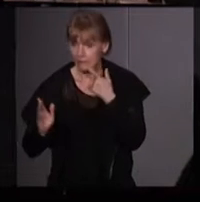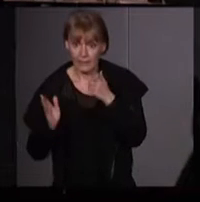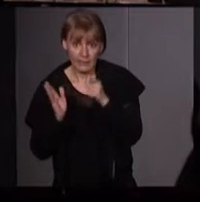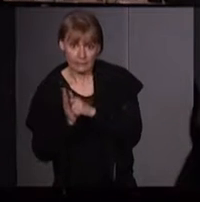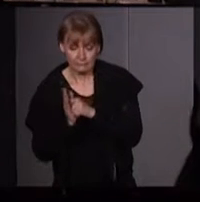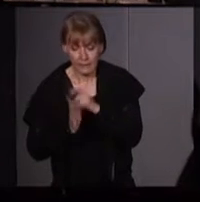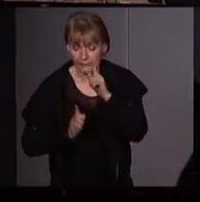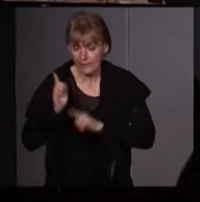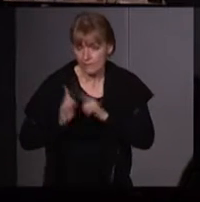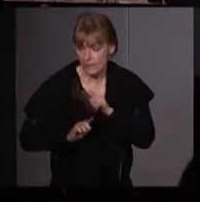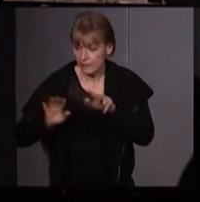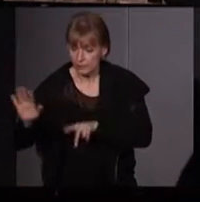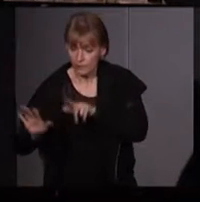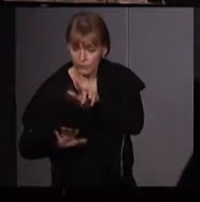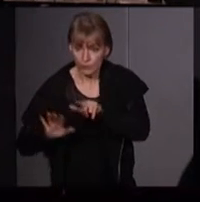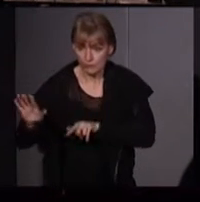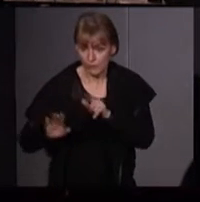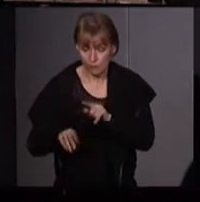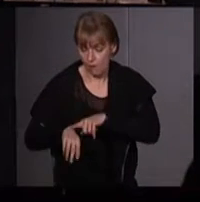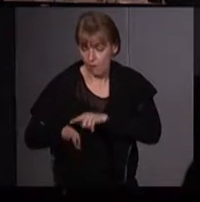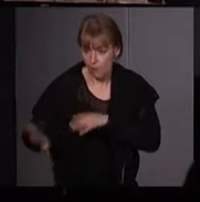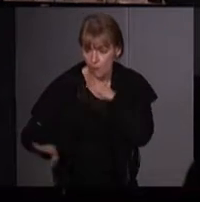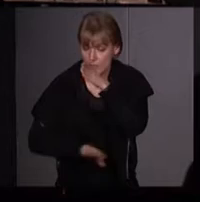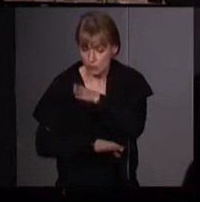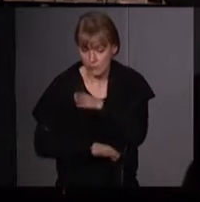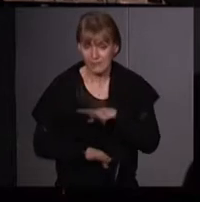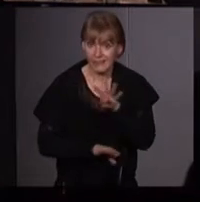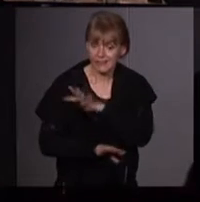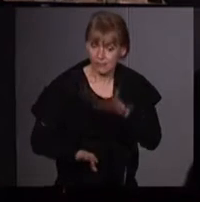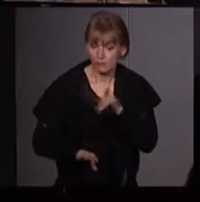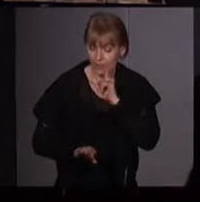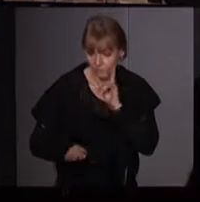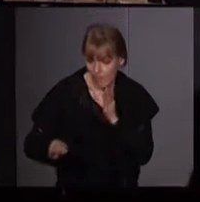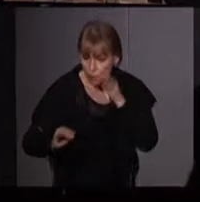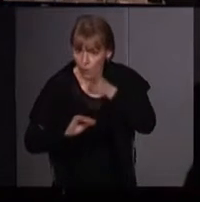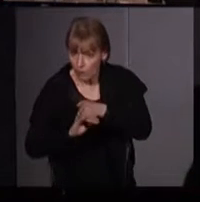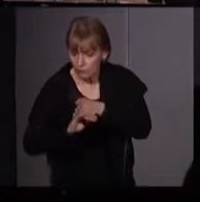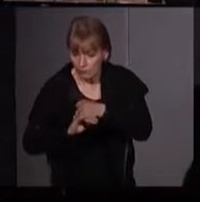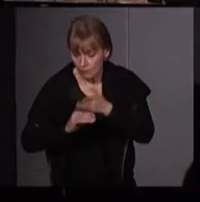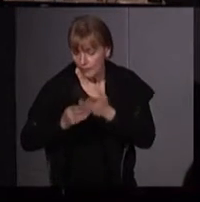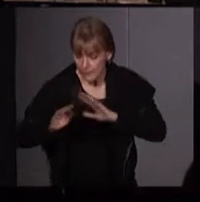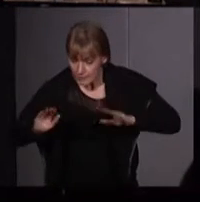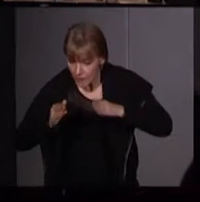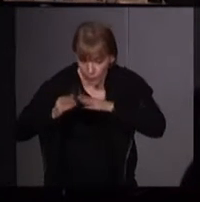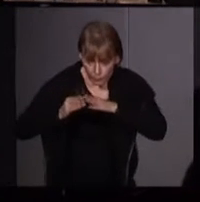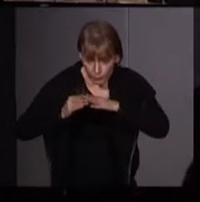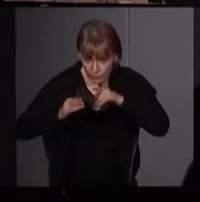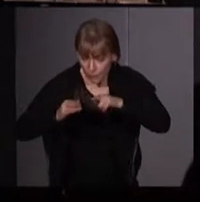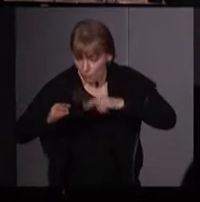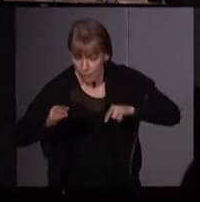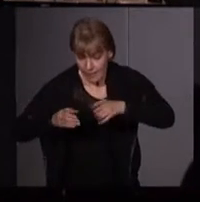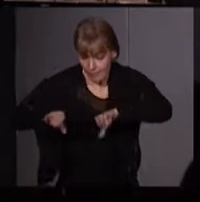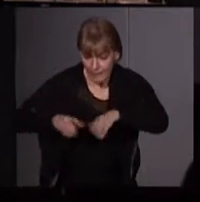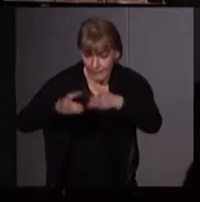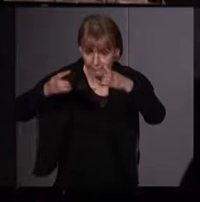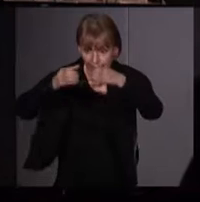-83, à minuit, 44 femmes ont pénétré la base. Elles ont grimpé sur la butte qui contenait les têtes nucléaires.